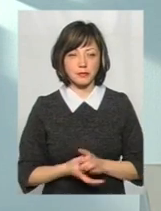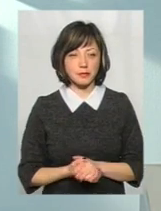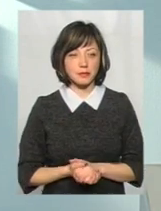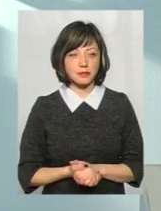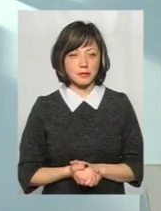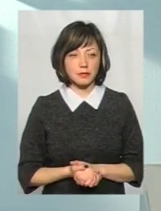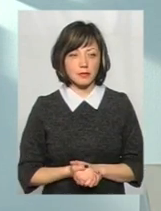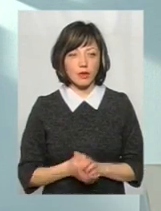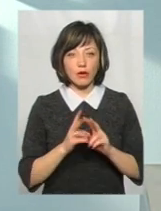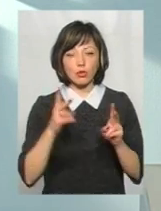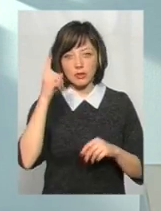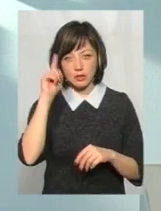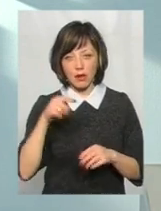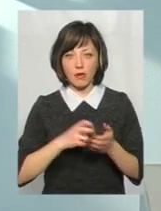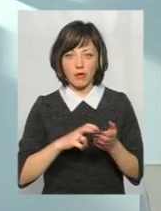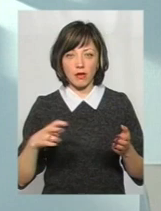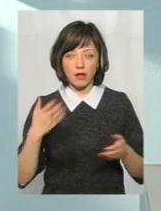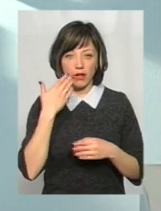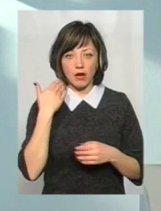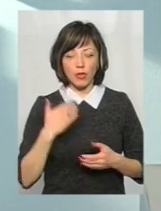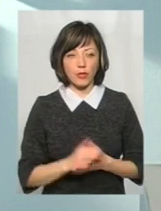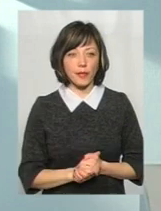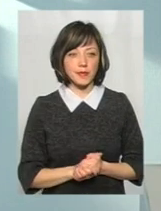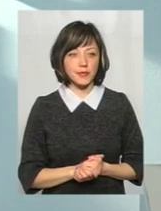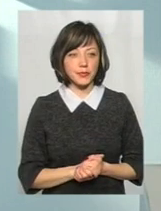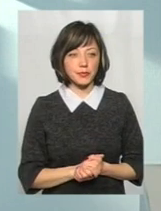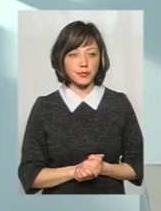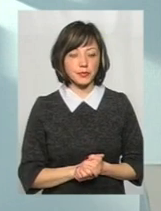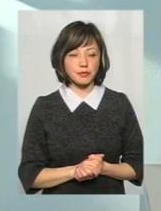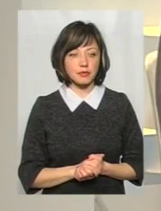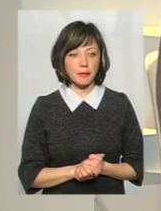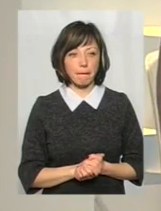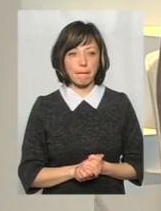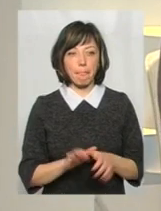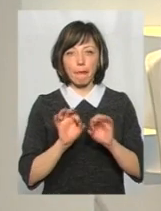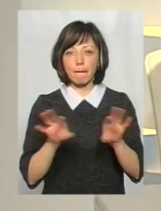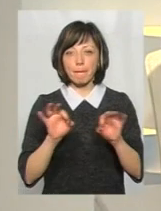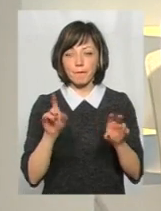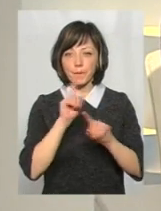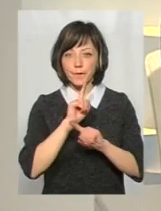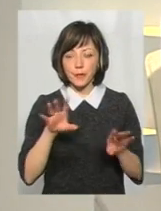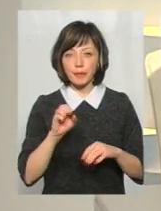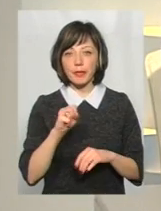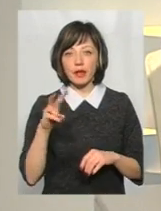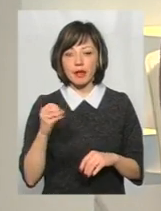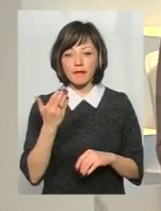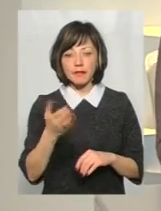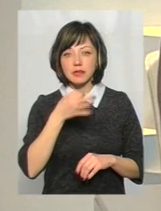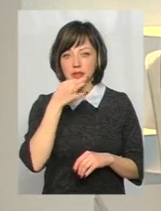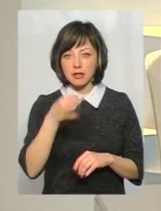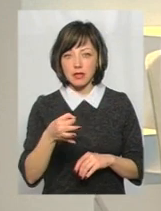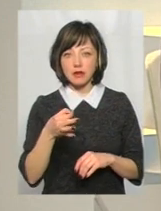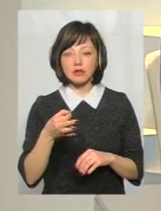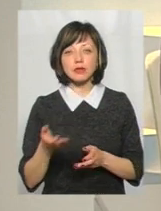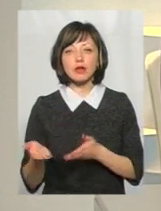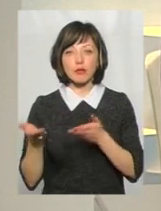камні. І хто їх знає, то може легко просто уникти відповідальності. Тому про них розповідати не будемо, але ви ще зауважили, що ви їх